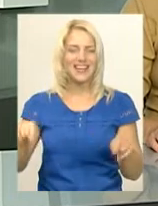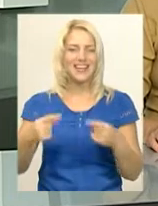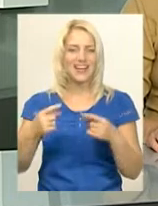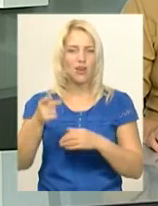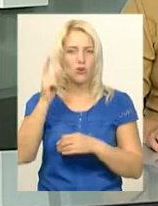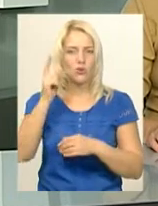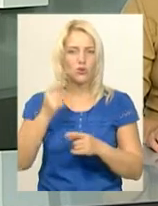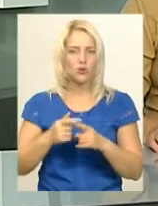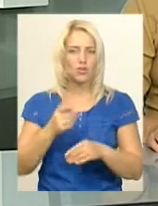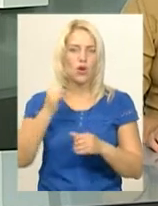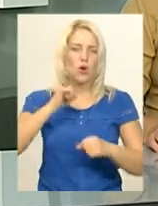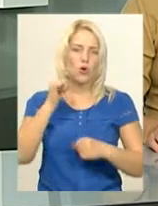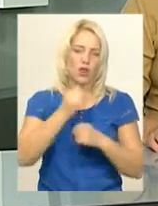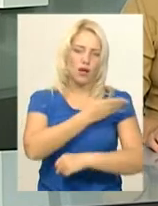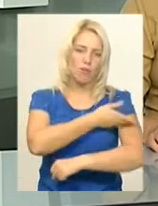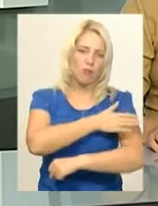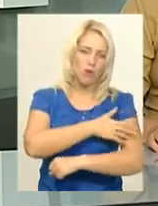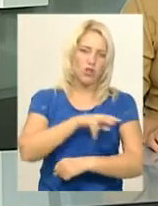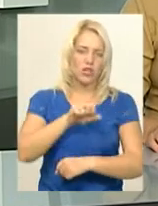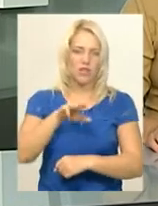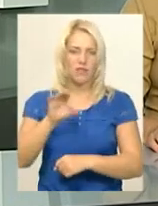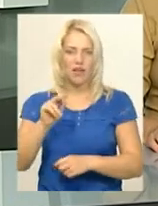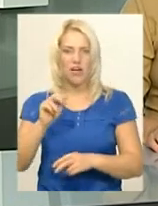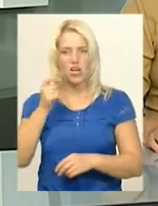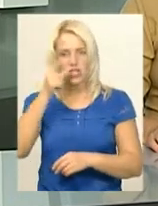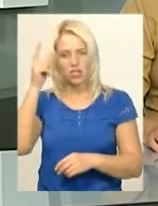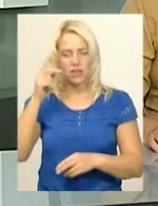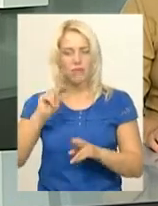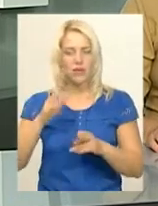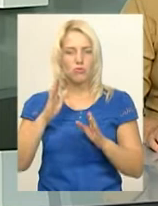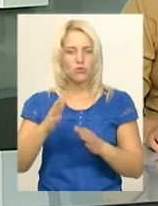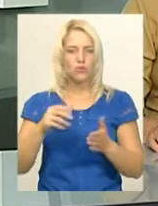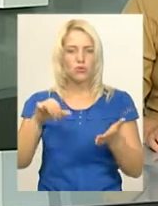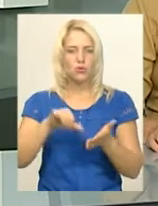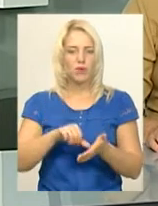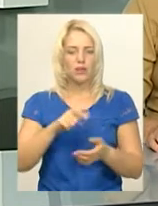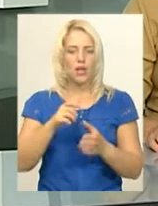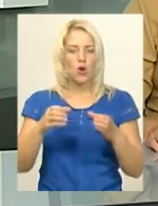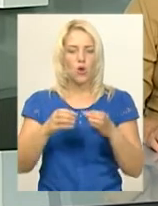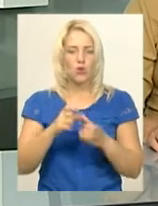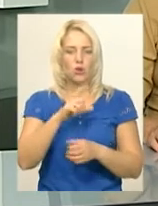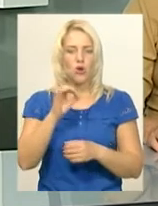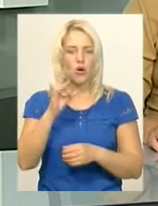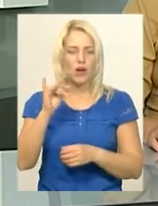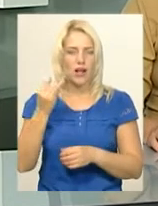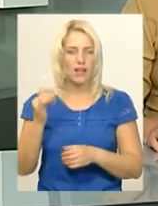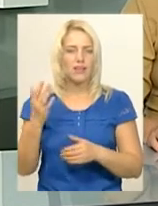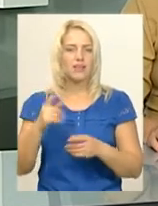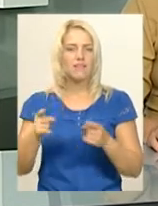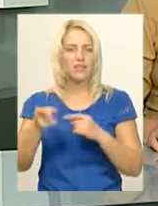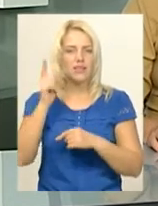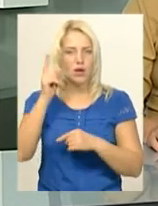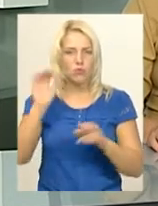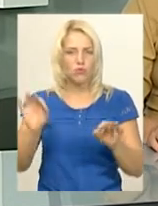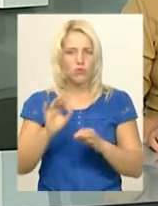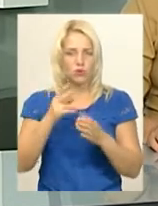Білорусі, Польщі та Чехії. У п'ятницю ввечері виступатиме гурт «Хорей», який вивчає і відтворює музику тих часів. Крім цього, планується і